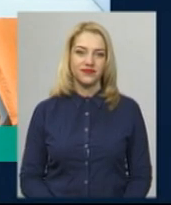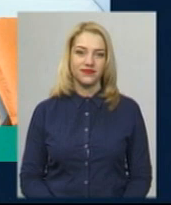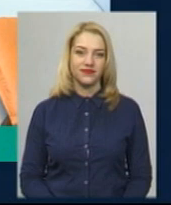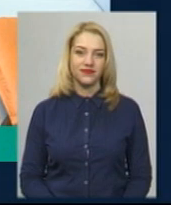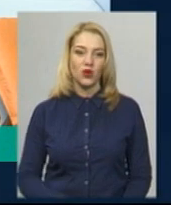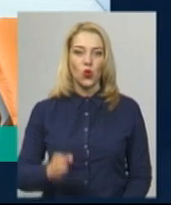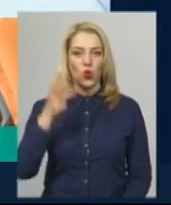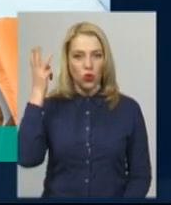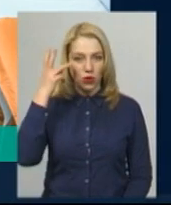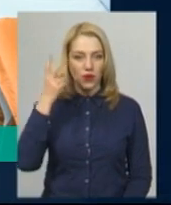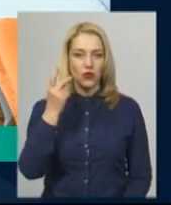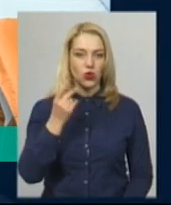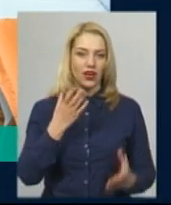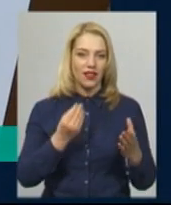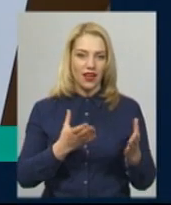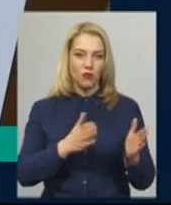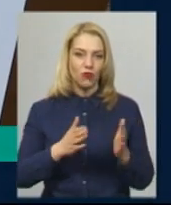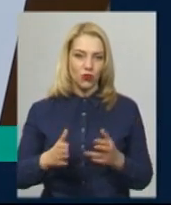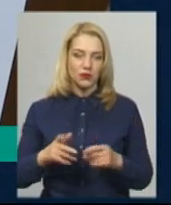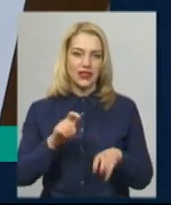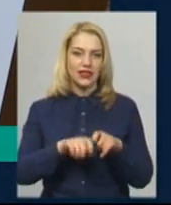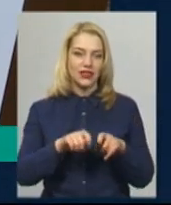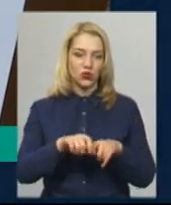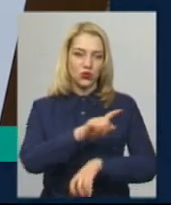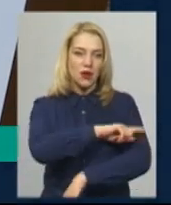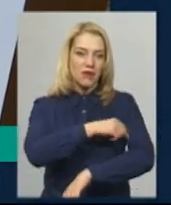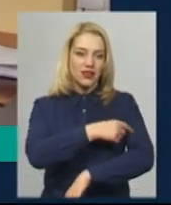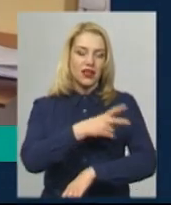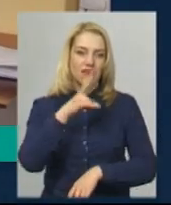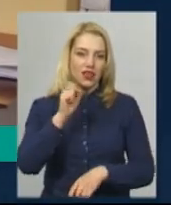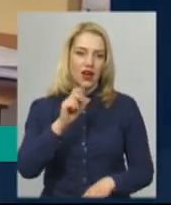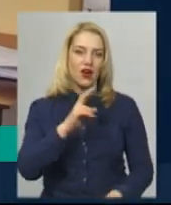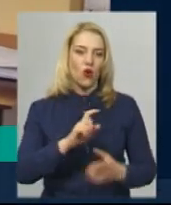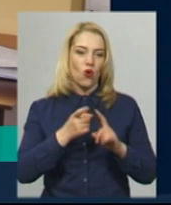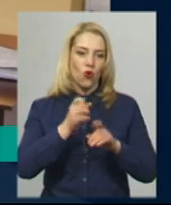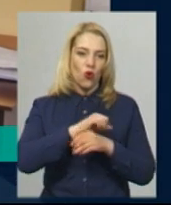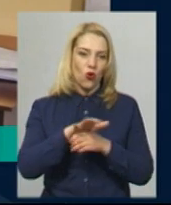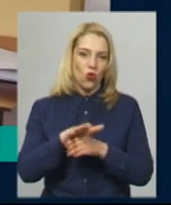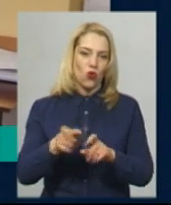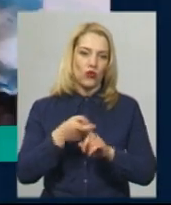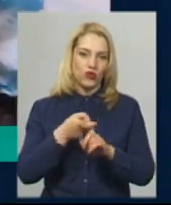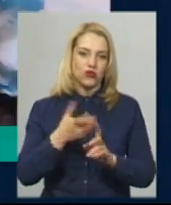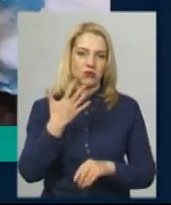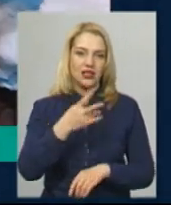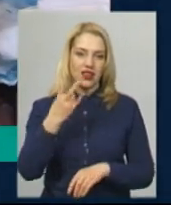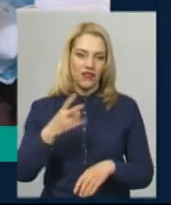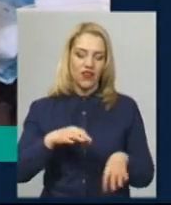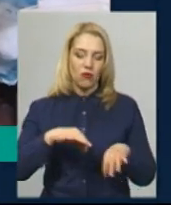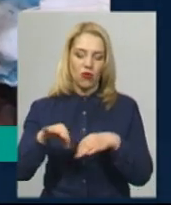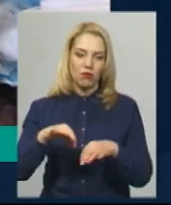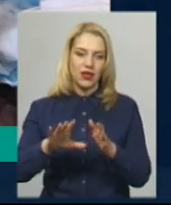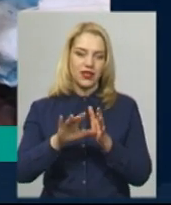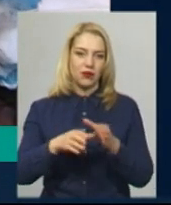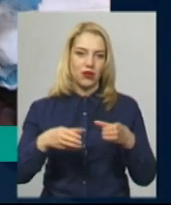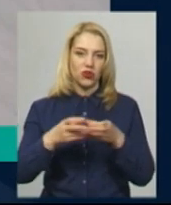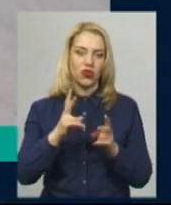У Хмельницькому другий день поспіль тестують медиків на коронавірус. 52 мобільні бригади, які виїжджають до осіб із